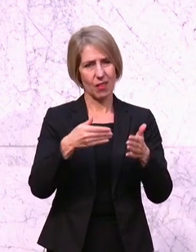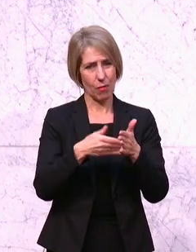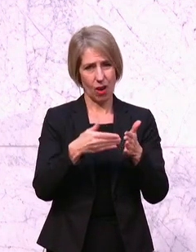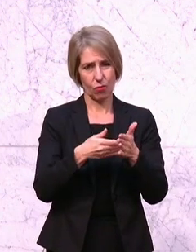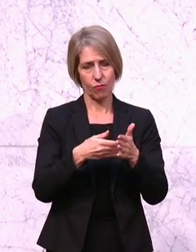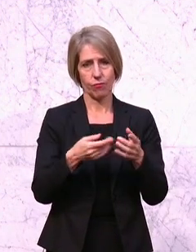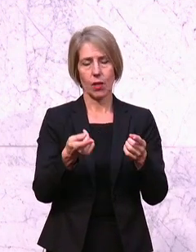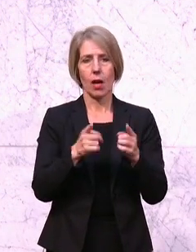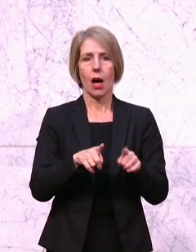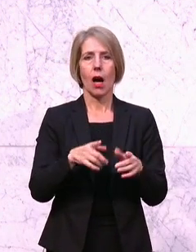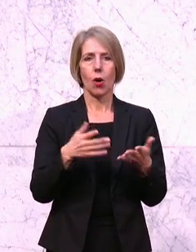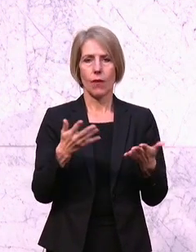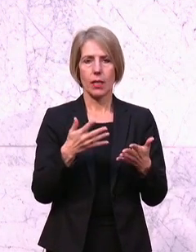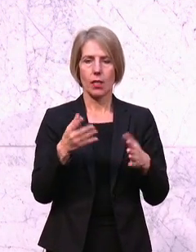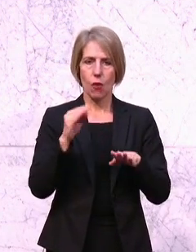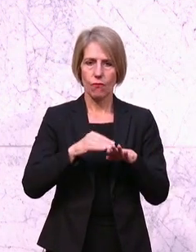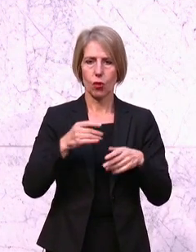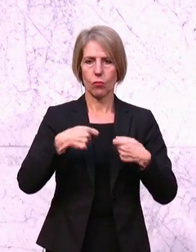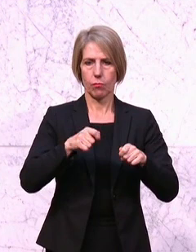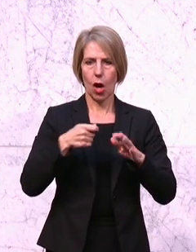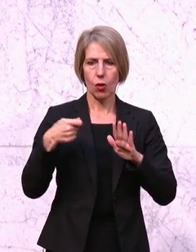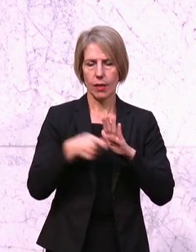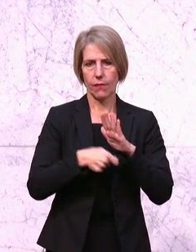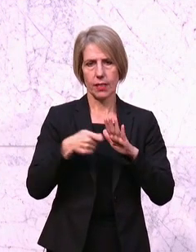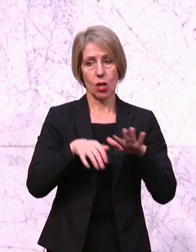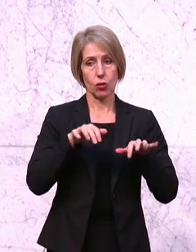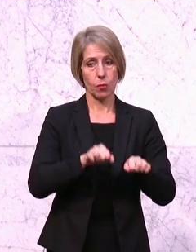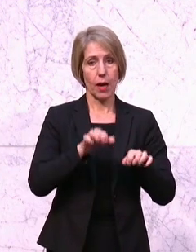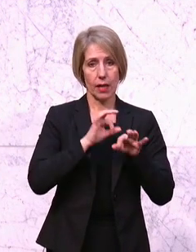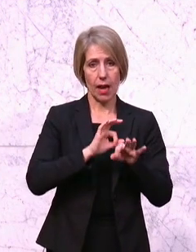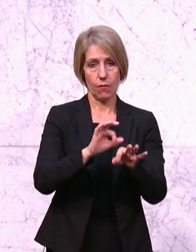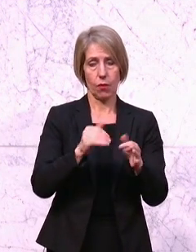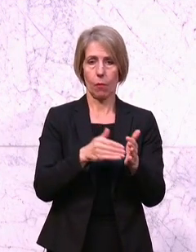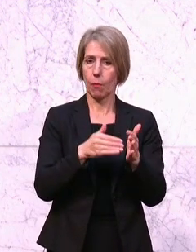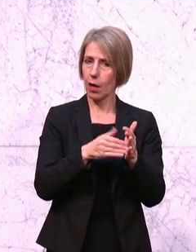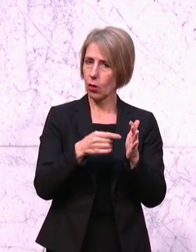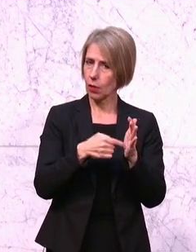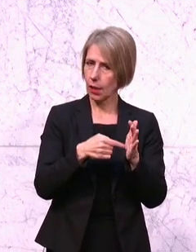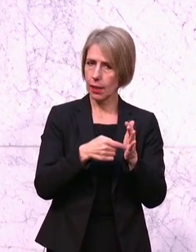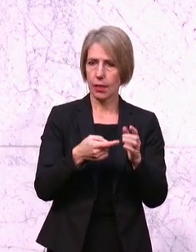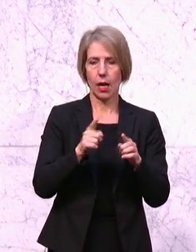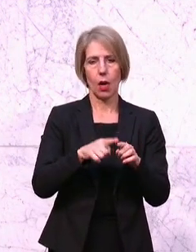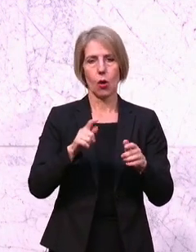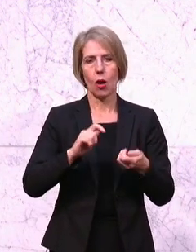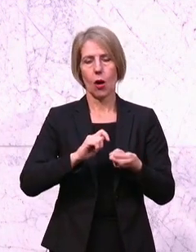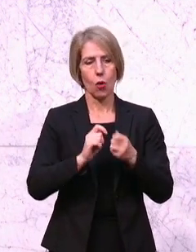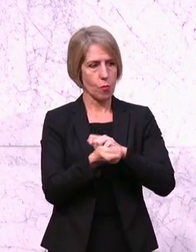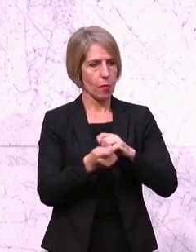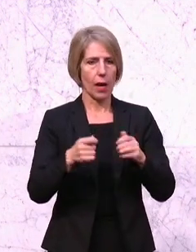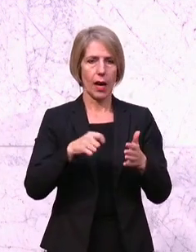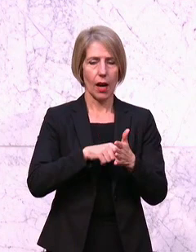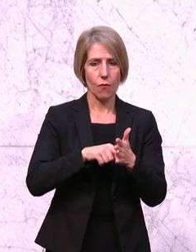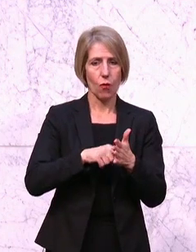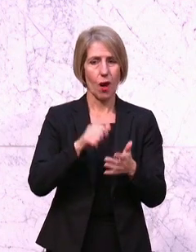weil wir die Einführung einer Wohnbauinvestitionsbank dringend brauchen würden. Und weil keine Reform des Mietrechts